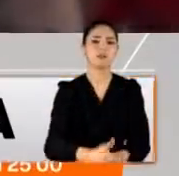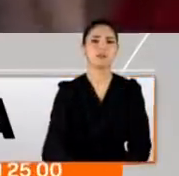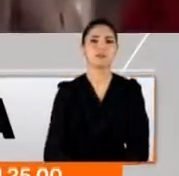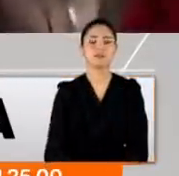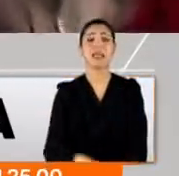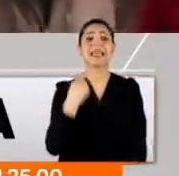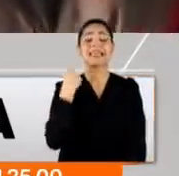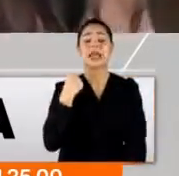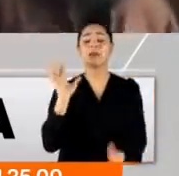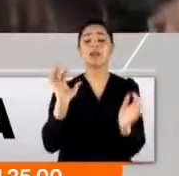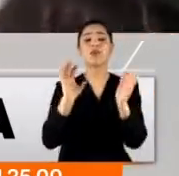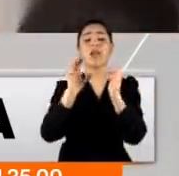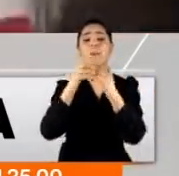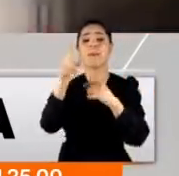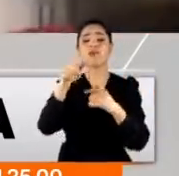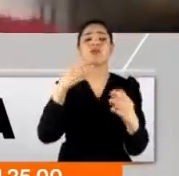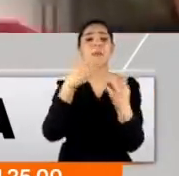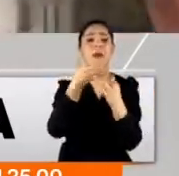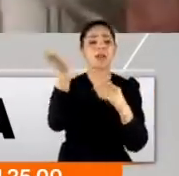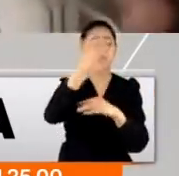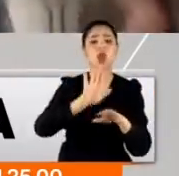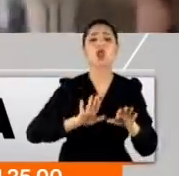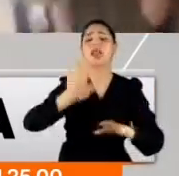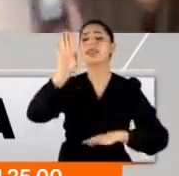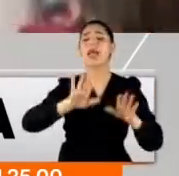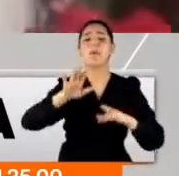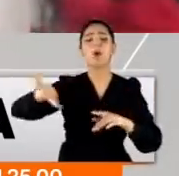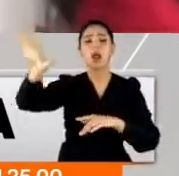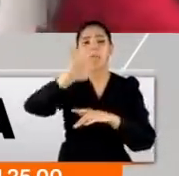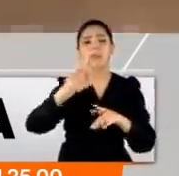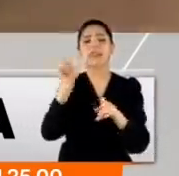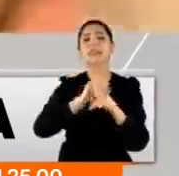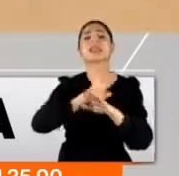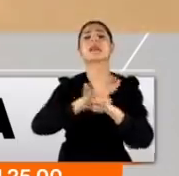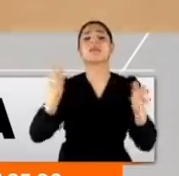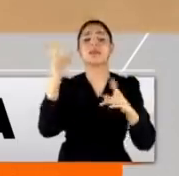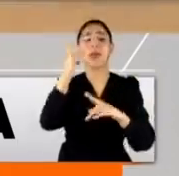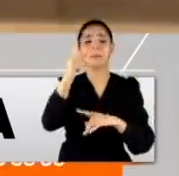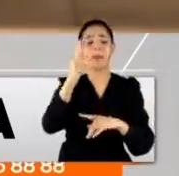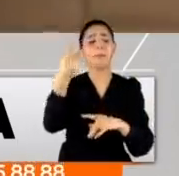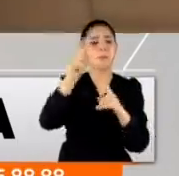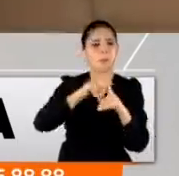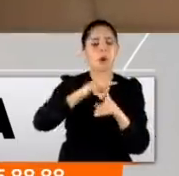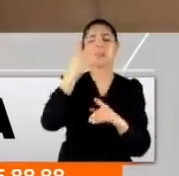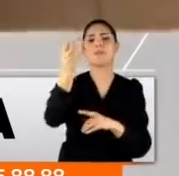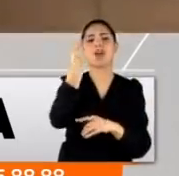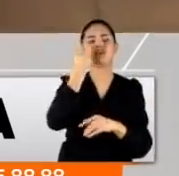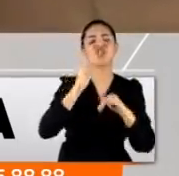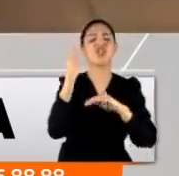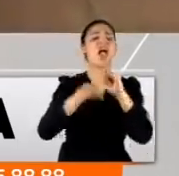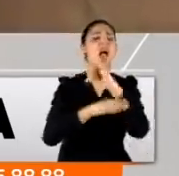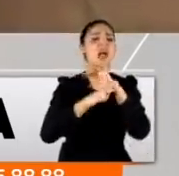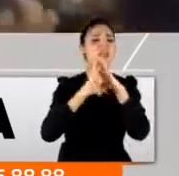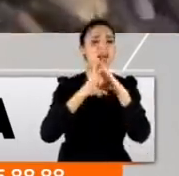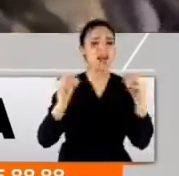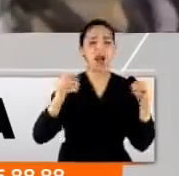Temsilciler Meclisi baskını sonrası demokratların öfkesi dinmiyor. Biri polis 5 kişinin hayatını kaybettiği olayların sorumlusu